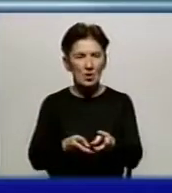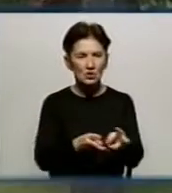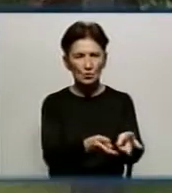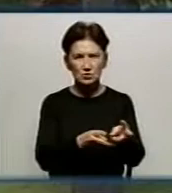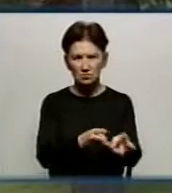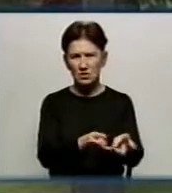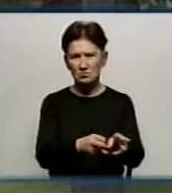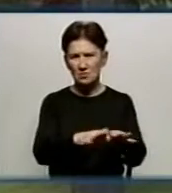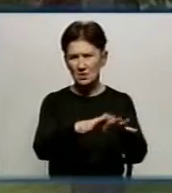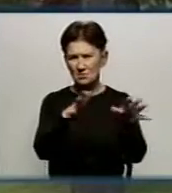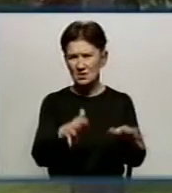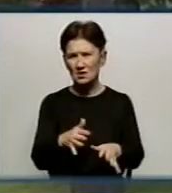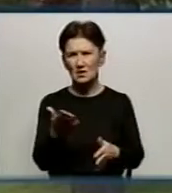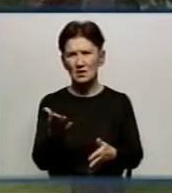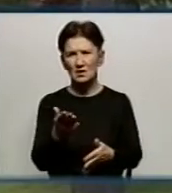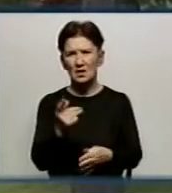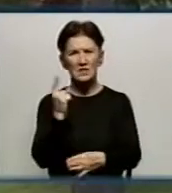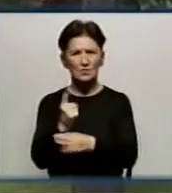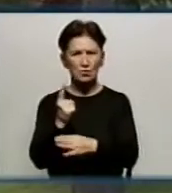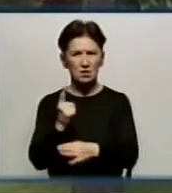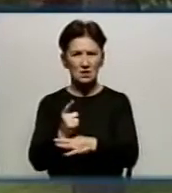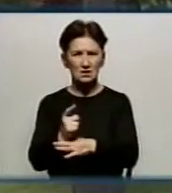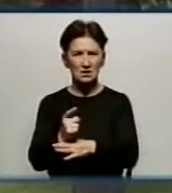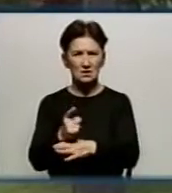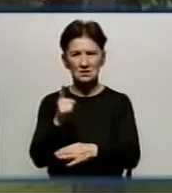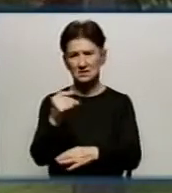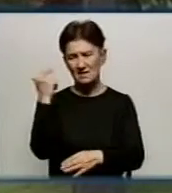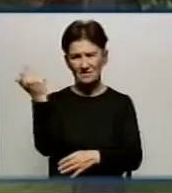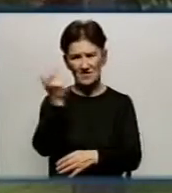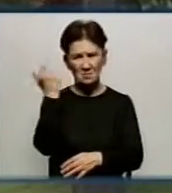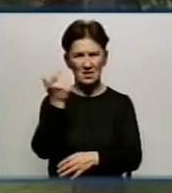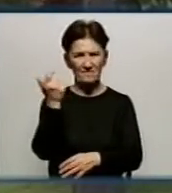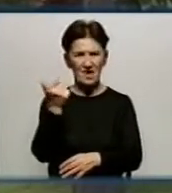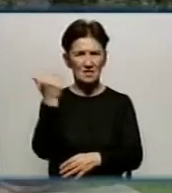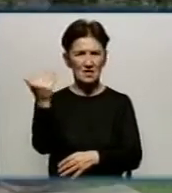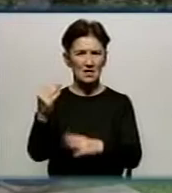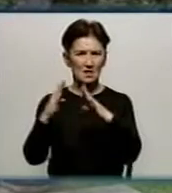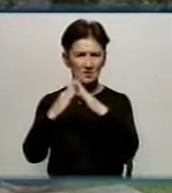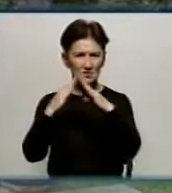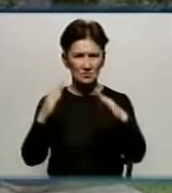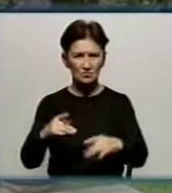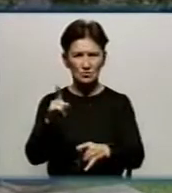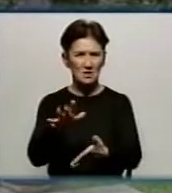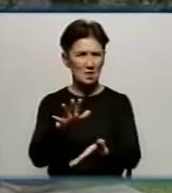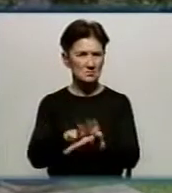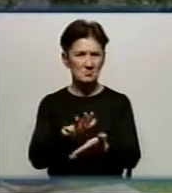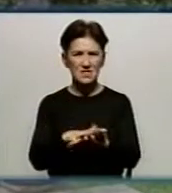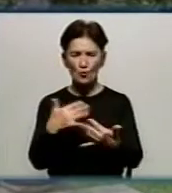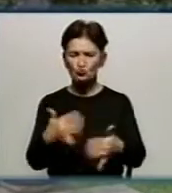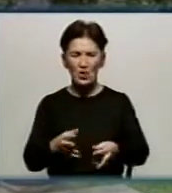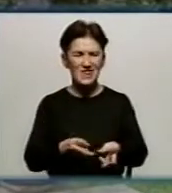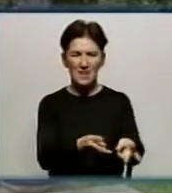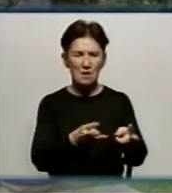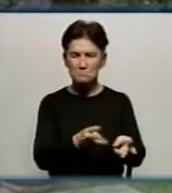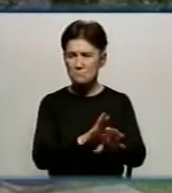Оборонити їм, зносити ми не маємо права. Це приватна територія даних громадян. Сміття вони вже не палять і